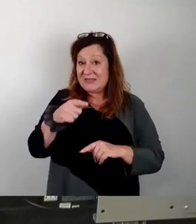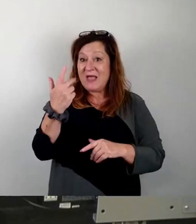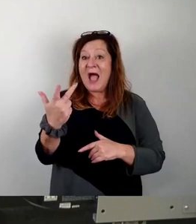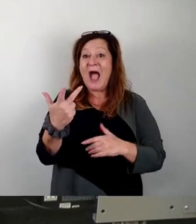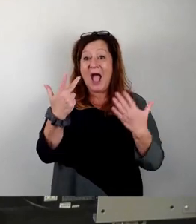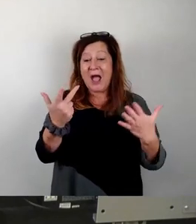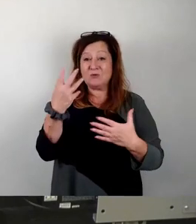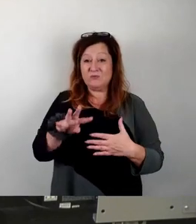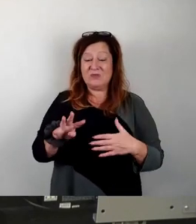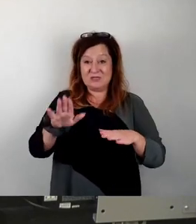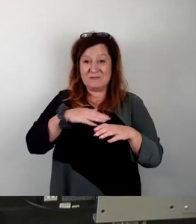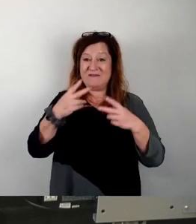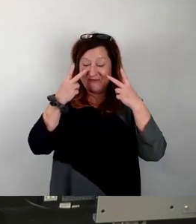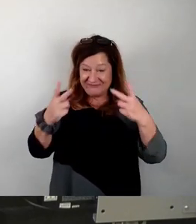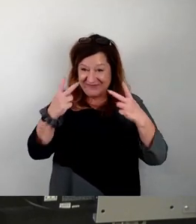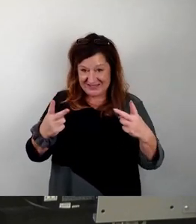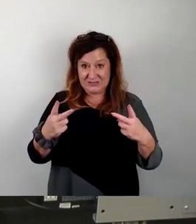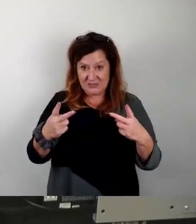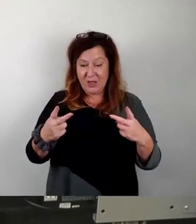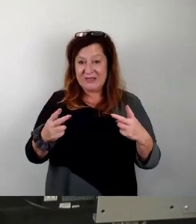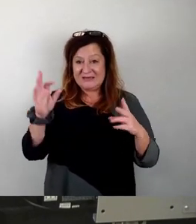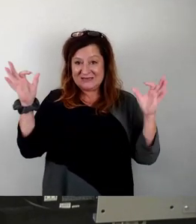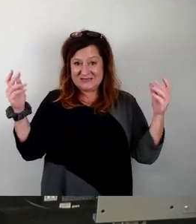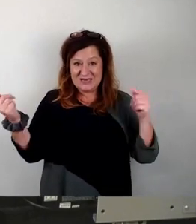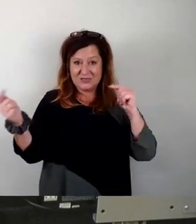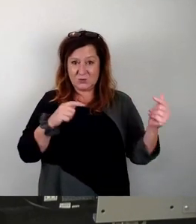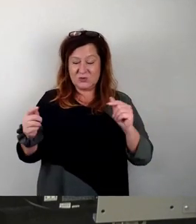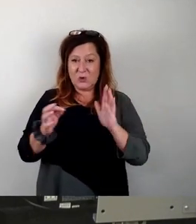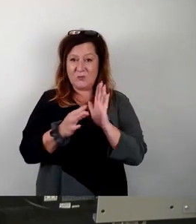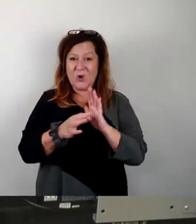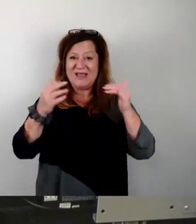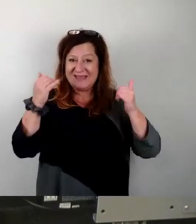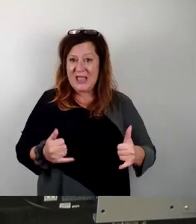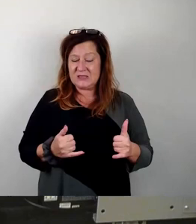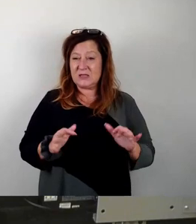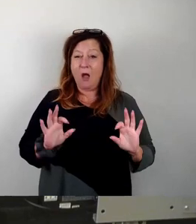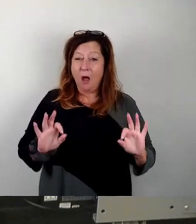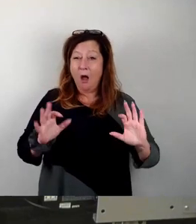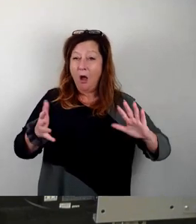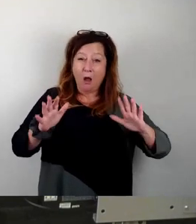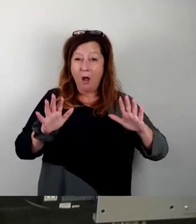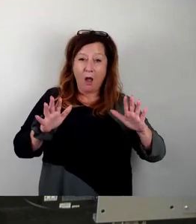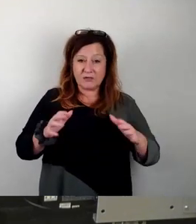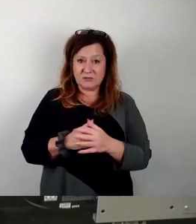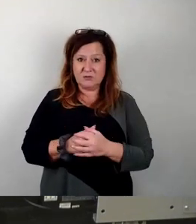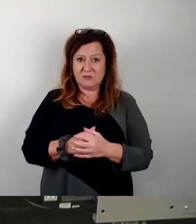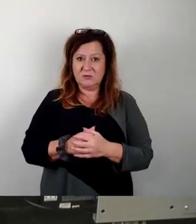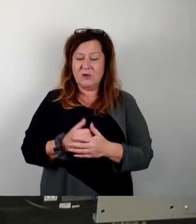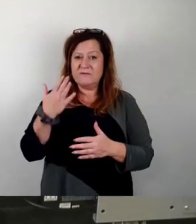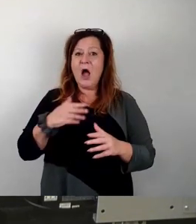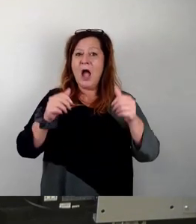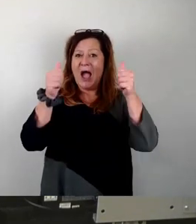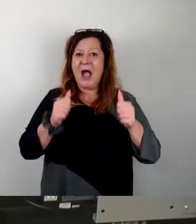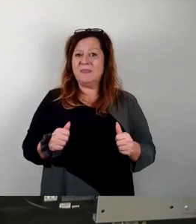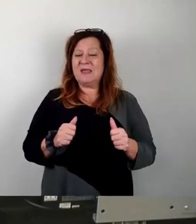Diskussionspunkt. Diese 48 Plätze kriegten wir jetzt gerade noch so hin. Das war übrigens ein Antrag von Linke,